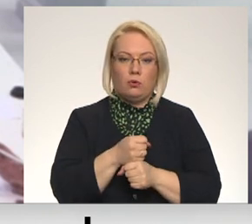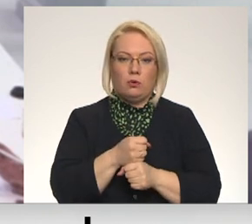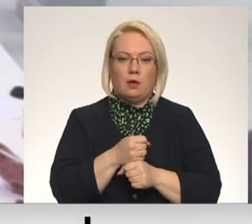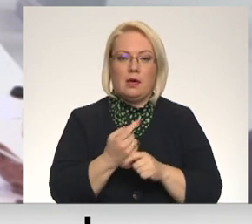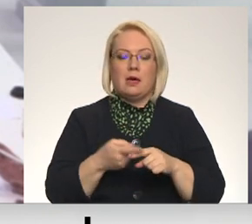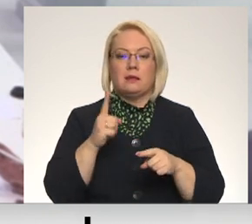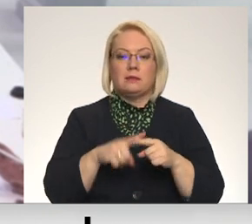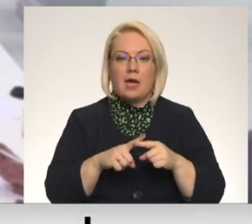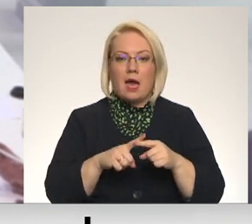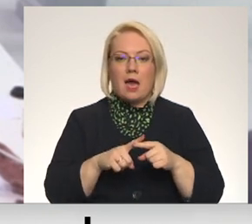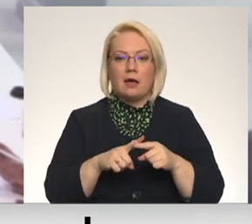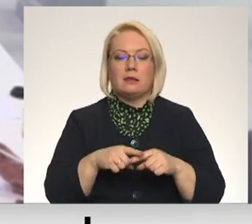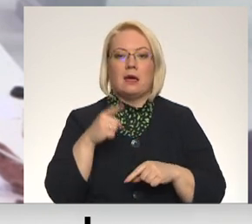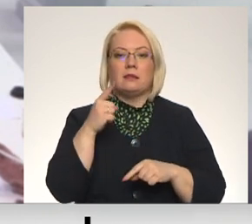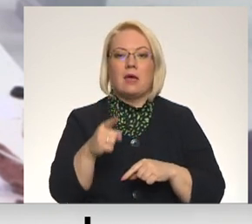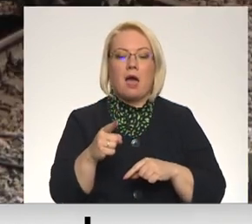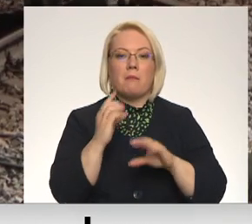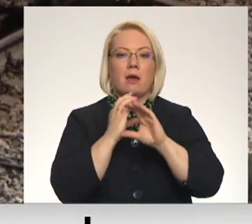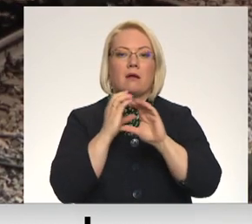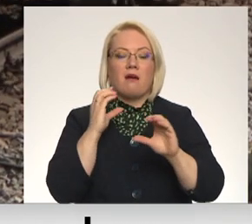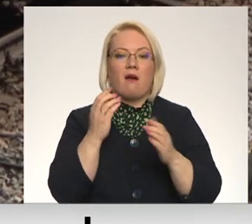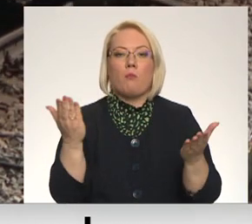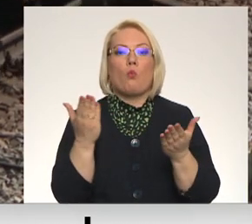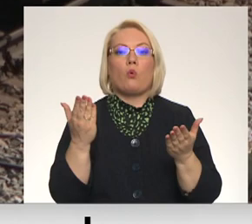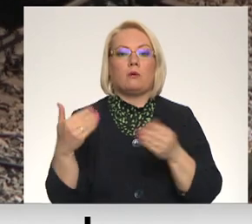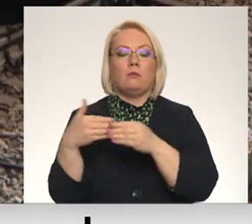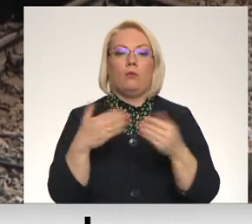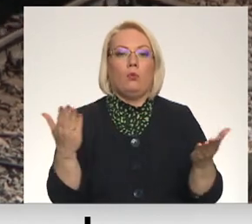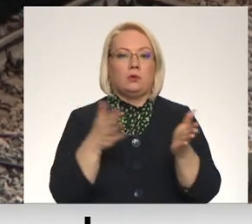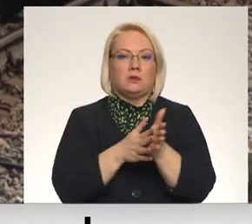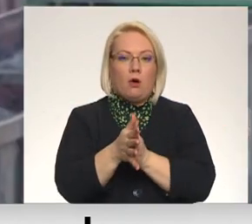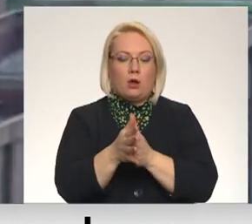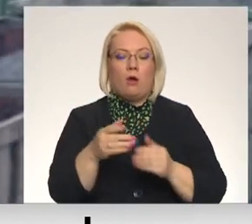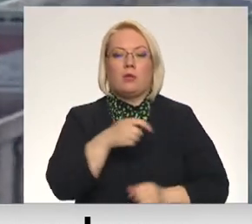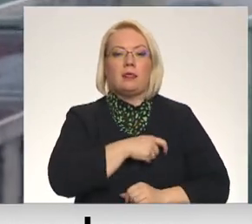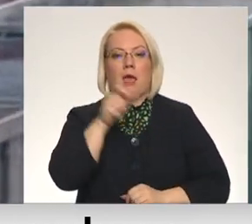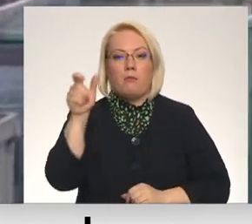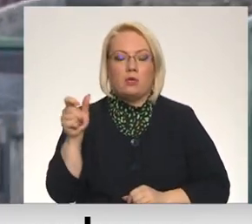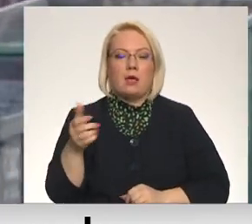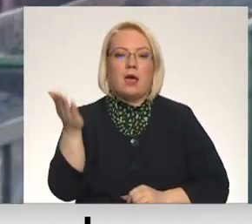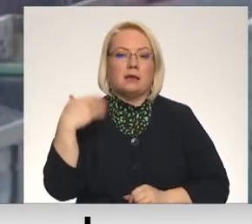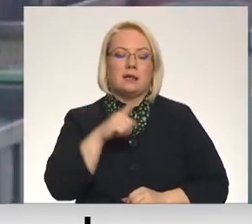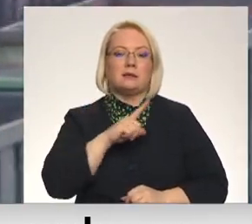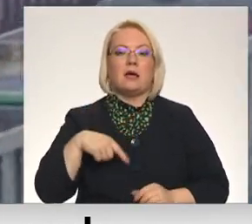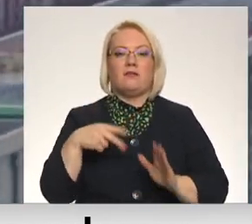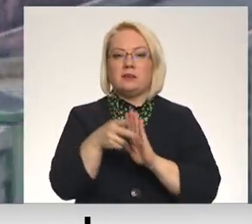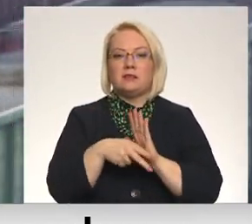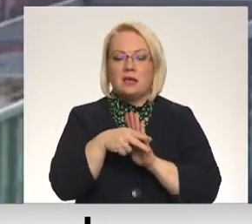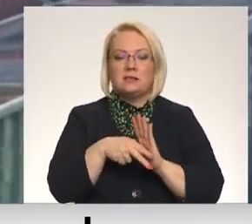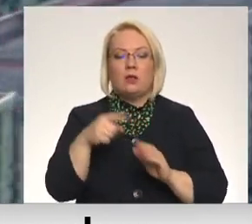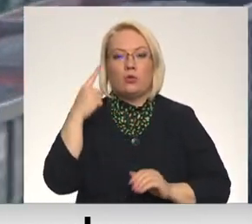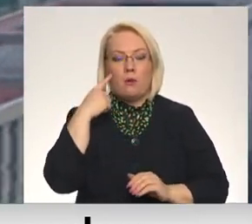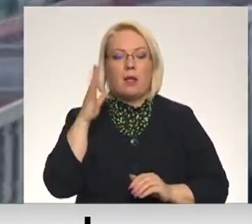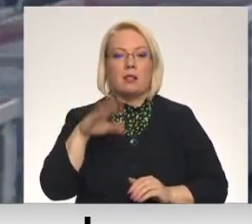tad pa līlam tam krāvam nav, no kuri nesnākt, vai ne? Komisijas deputāt šodien nolēma arī aicināt Latvijas dzelstaļu savlaicīgi gādāt, lai